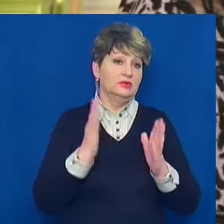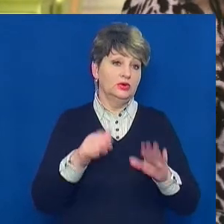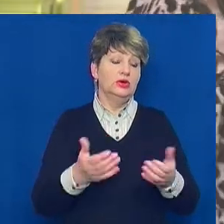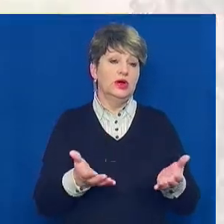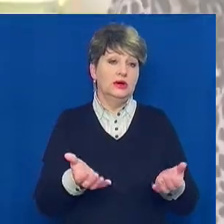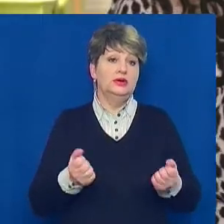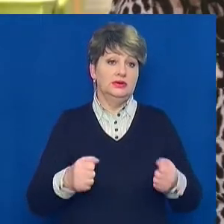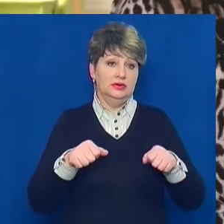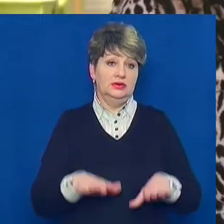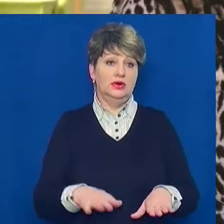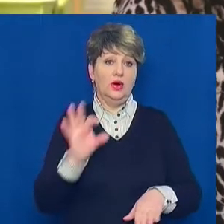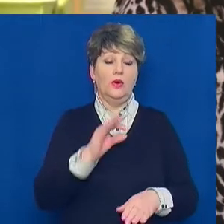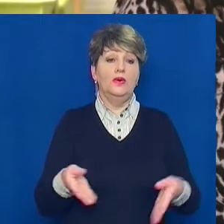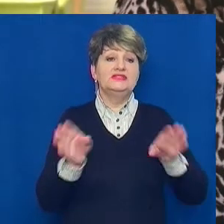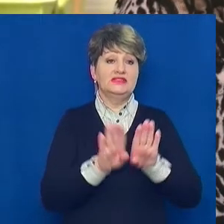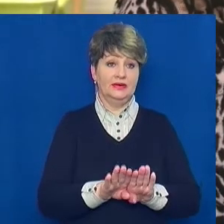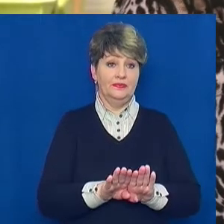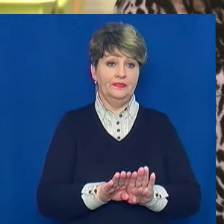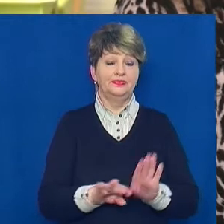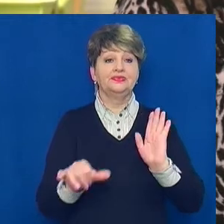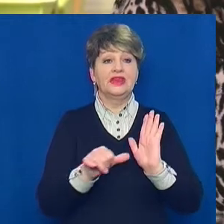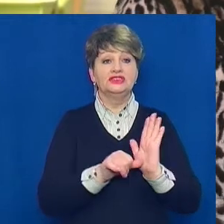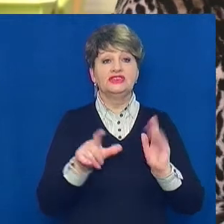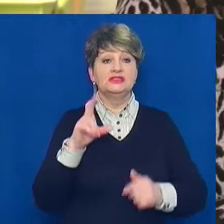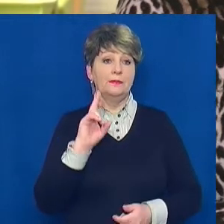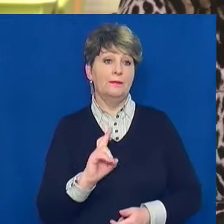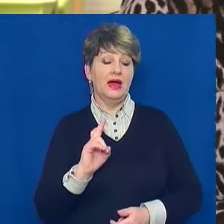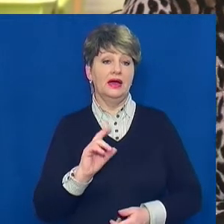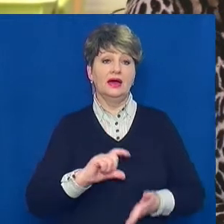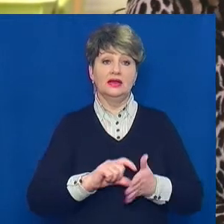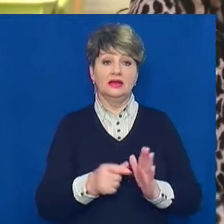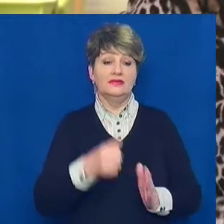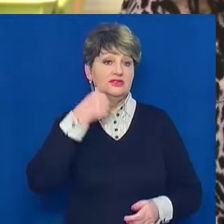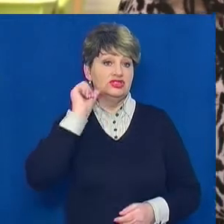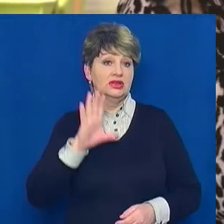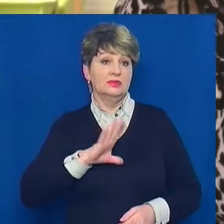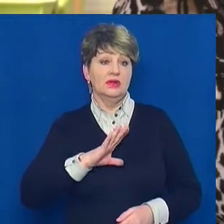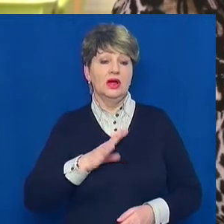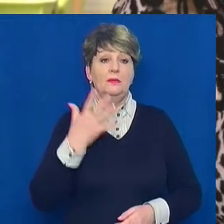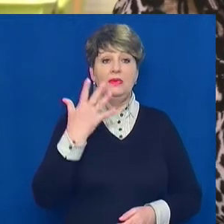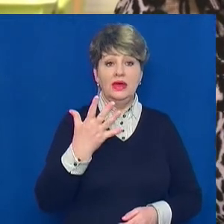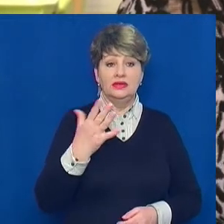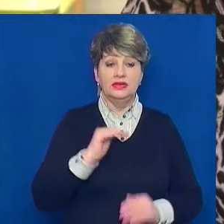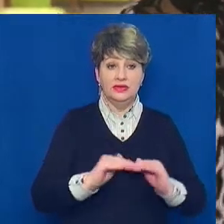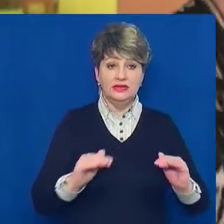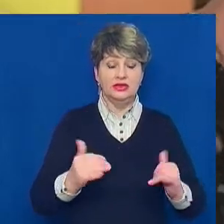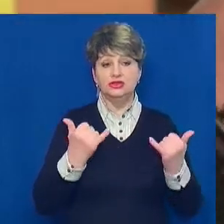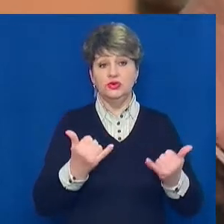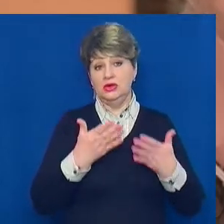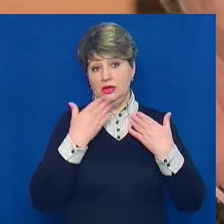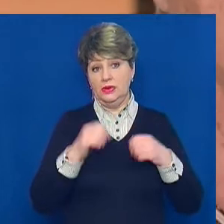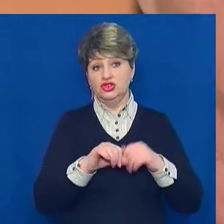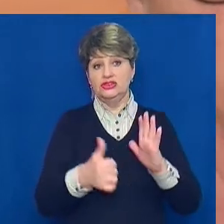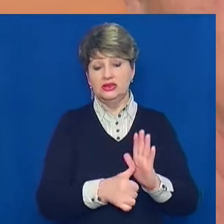про закриття. Ось, наприклад, у шостому Б класі навчора не було п'ять дітей, сьогодні немає 16 дітей. Ну,